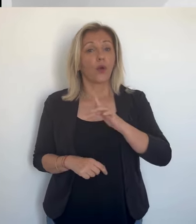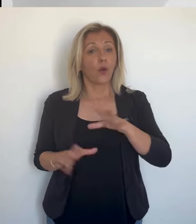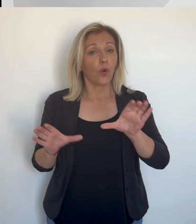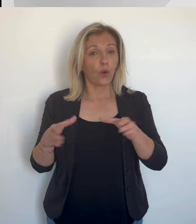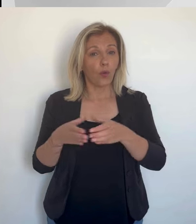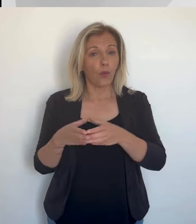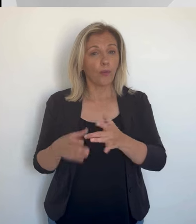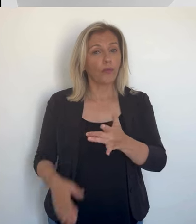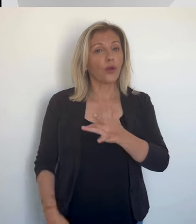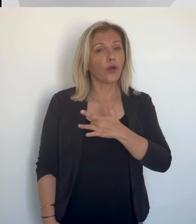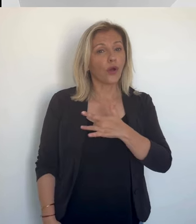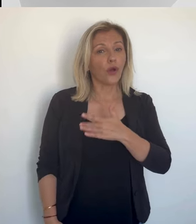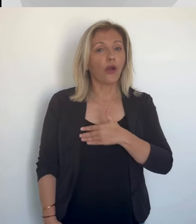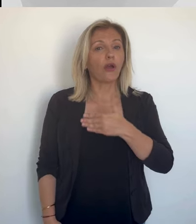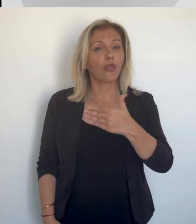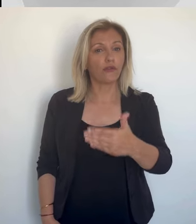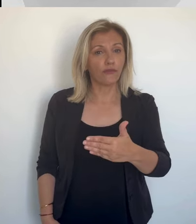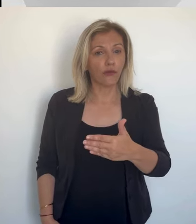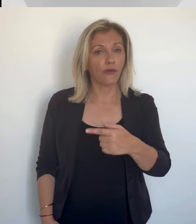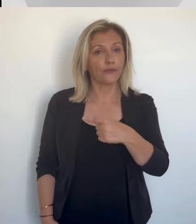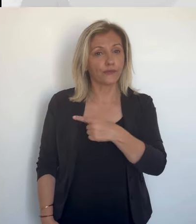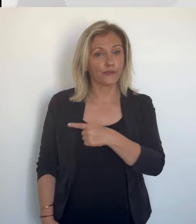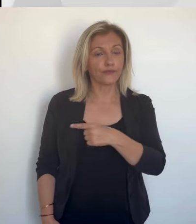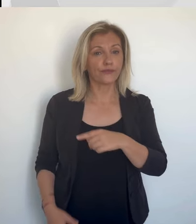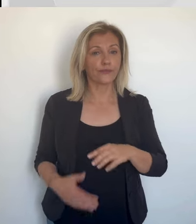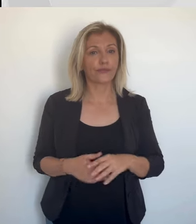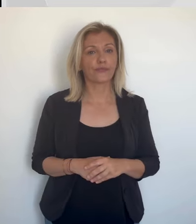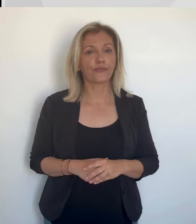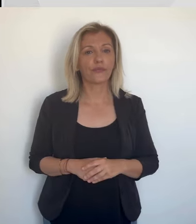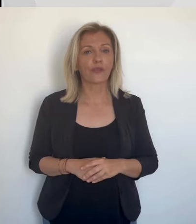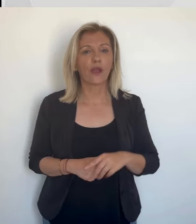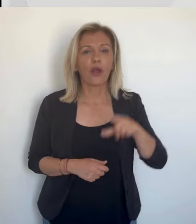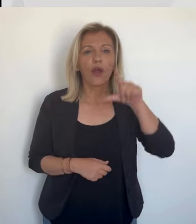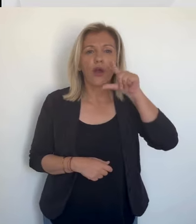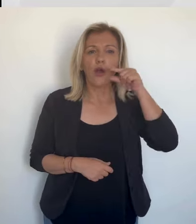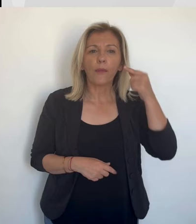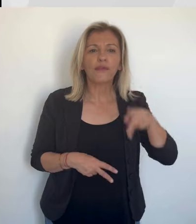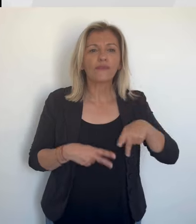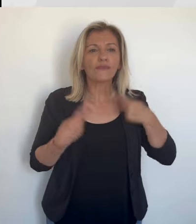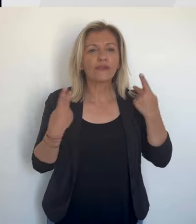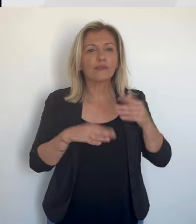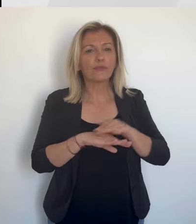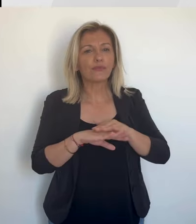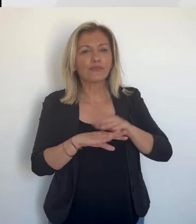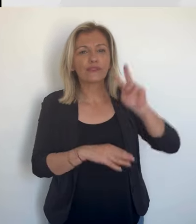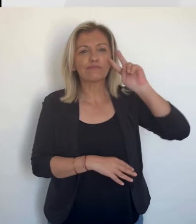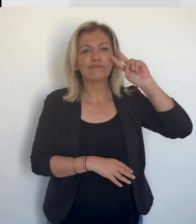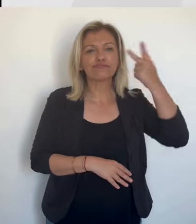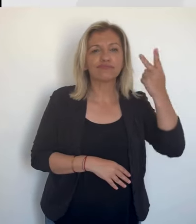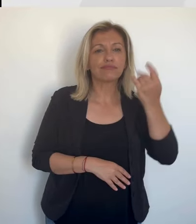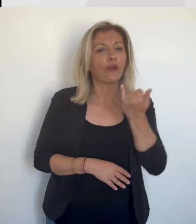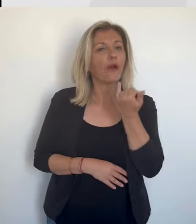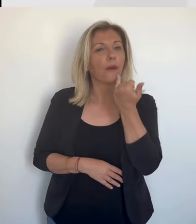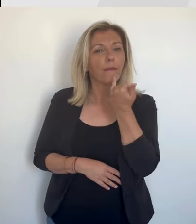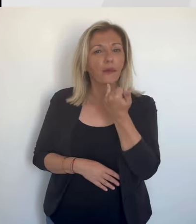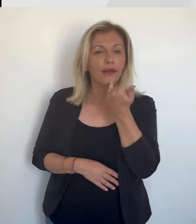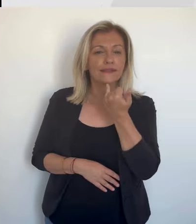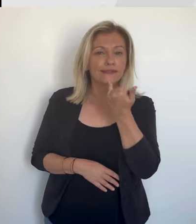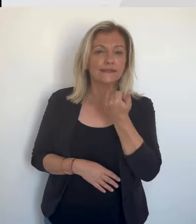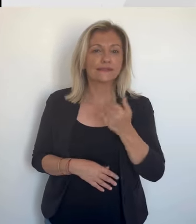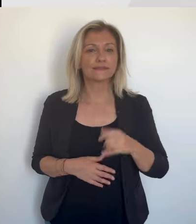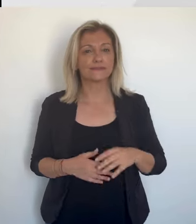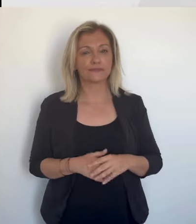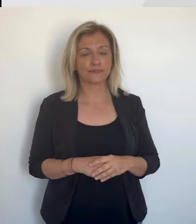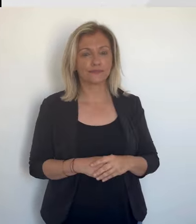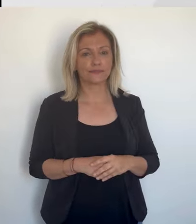Femmo à Goursiga sera opposé à neuf autres concurrents. Batil Ucciardi pour Corinne Fronte, Julien Morgant, habitué de la vie politique bastiaise,